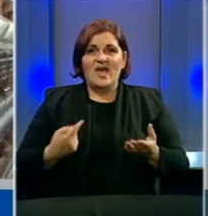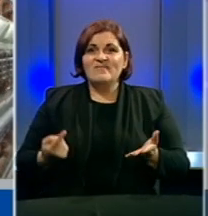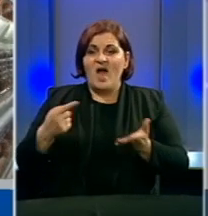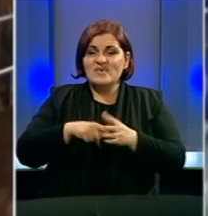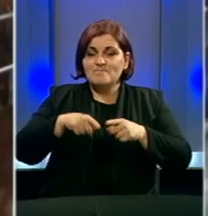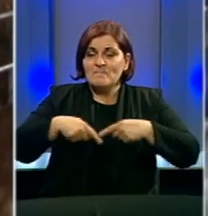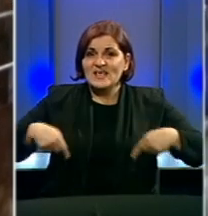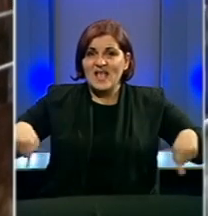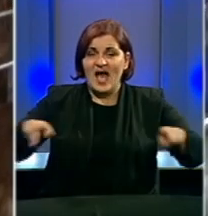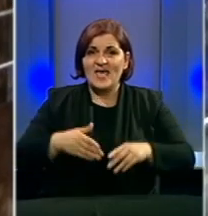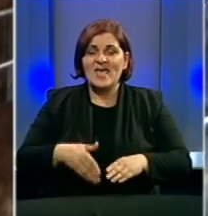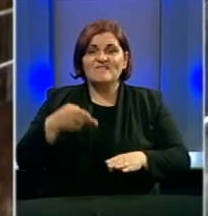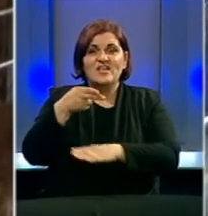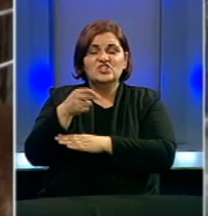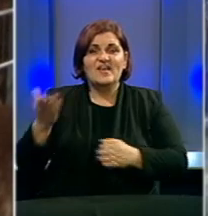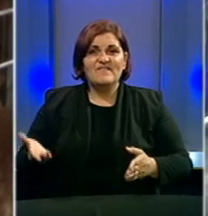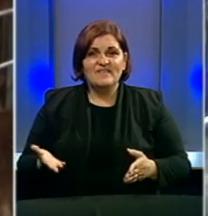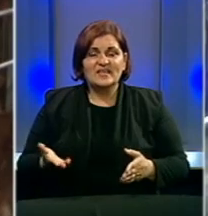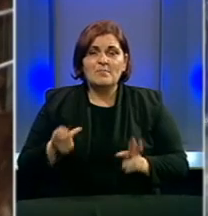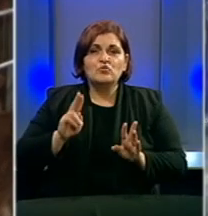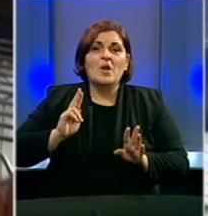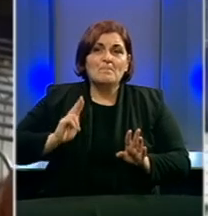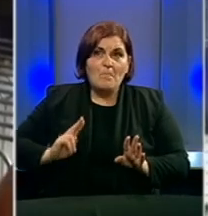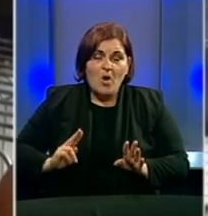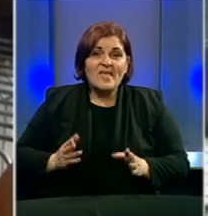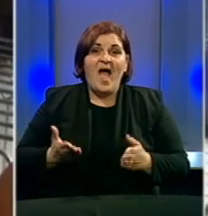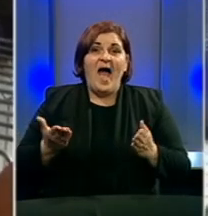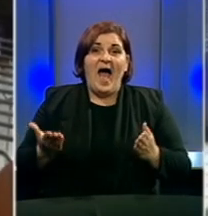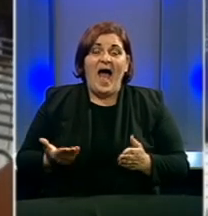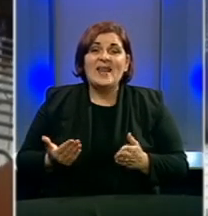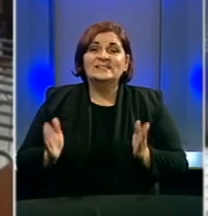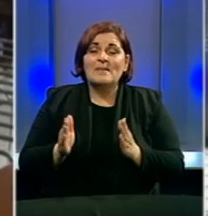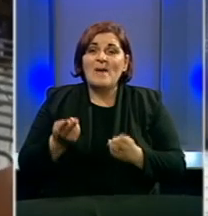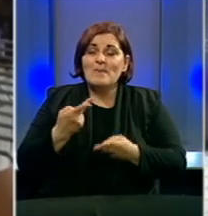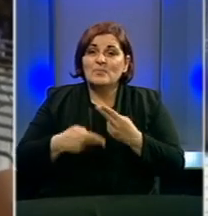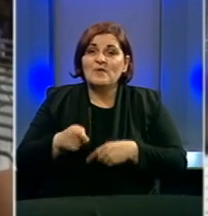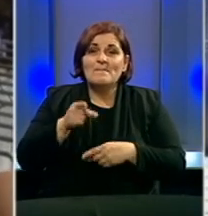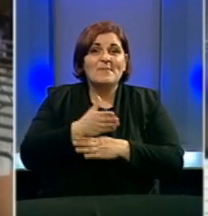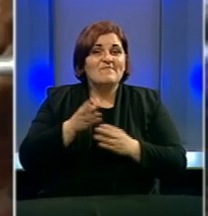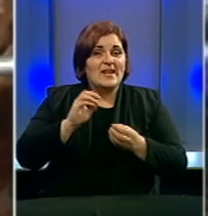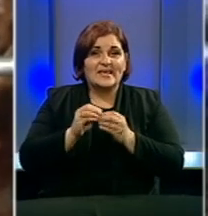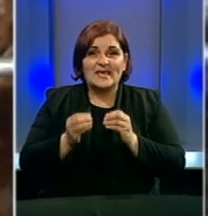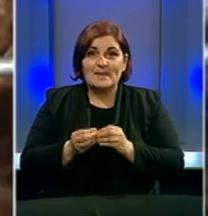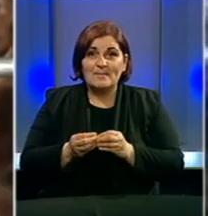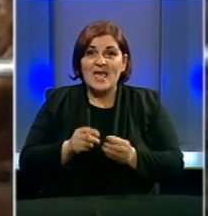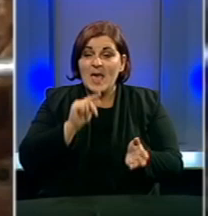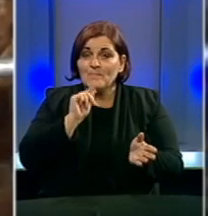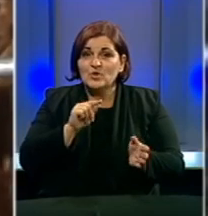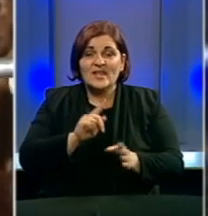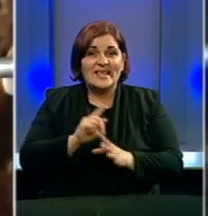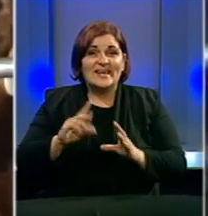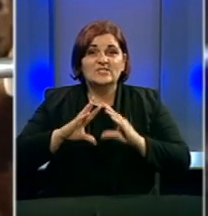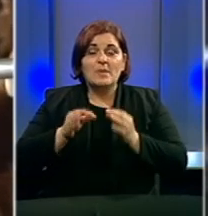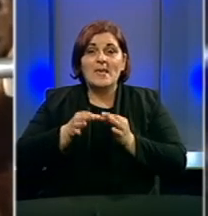kvadrata. Veće kompanije će donekle moći podnijeti ovaj teret, ali za male proizvođače ovo će biti veliki problem. Iako peradari nisu